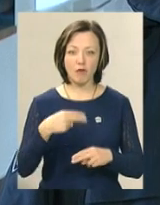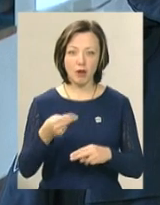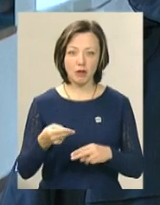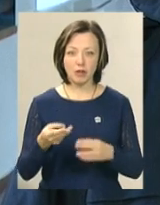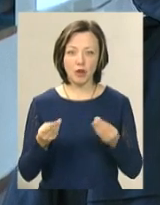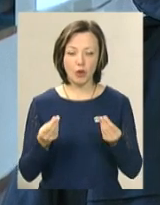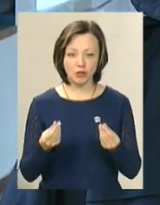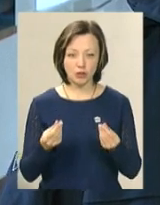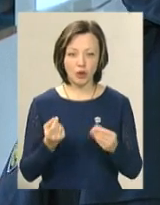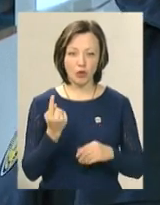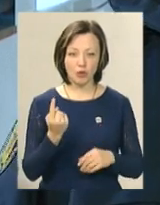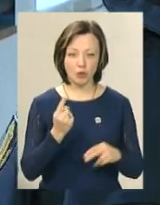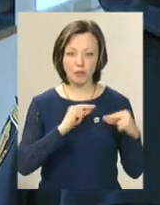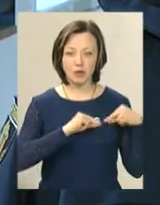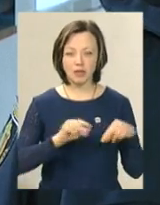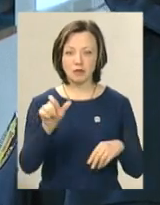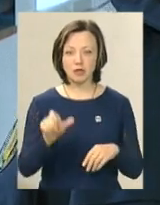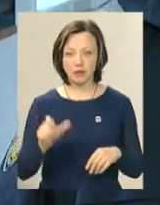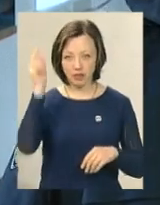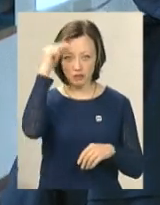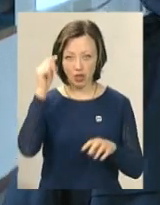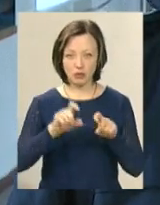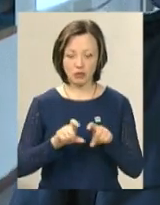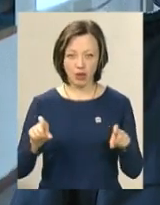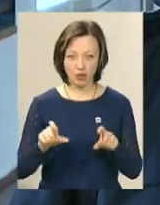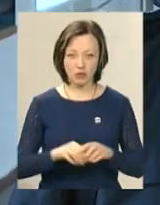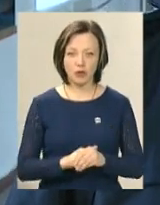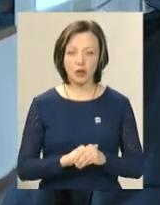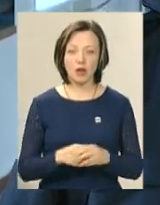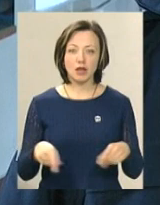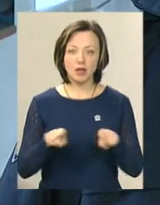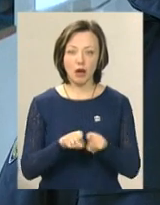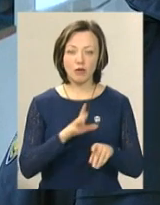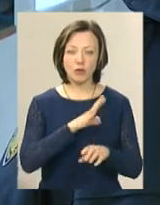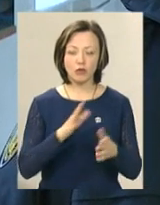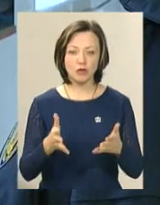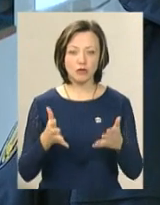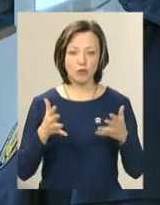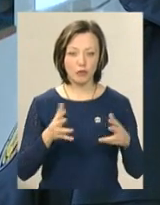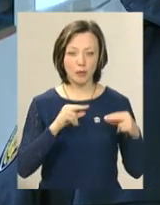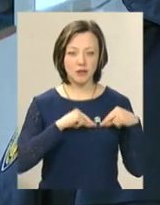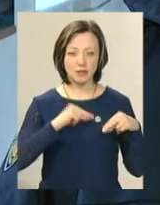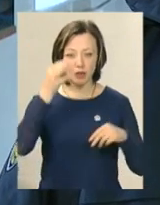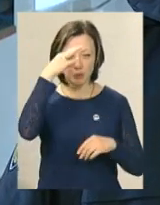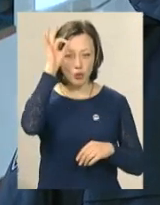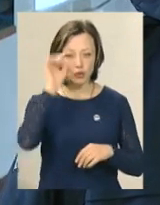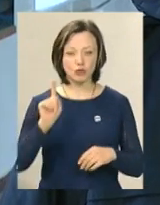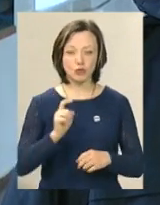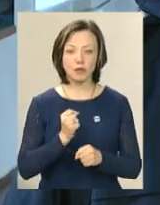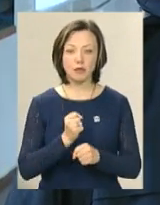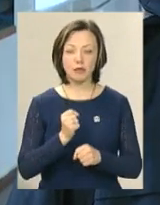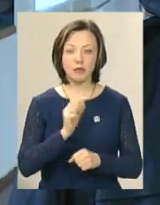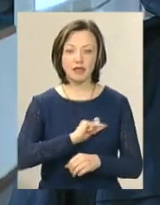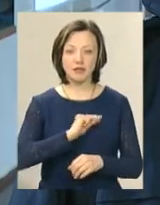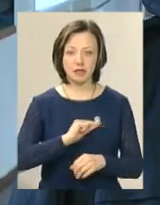грошей одного з працівників навчального закладу. Так було з'ясовано працівниками поліції, що працівник